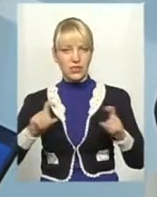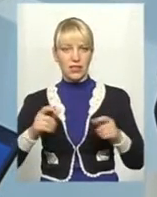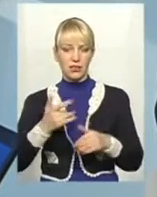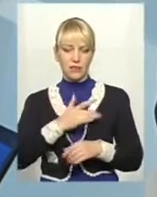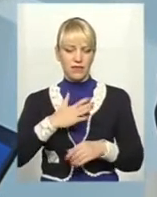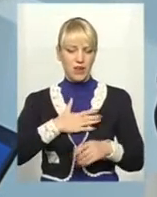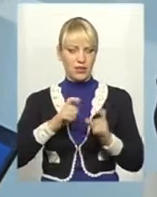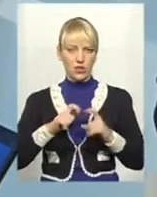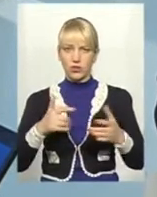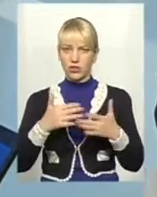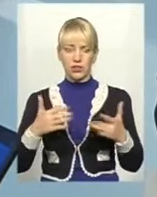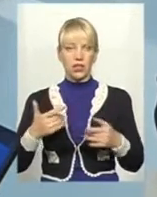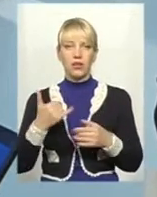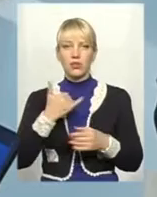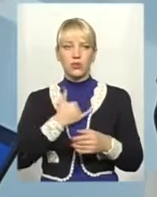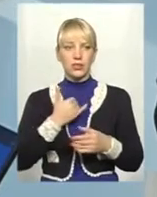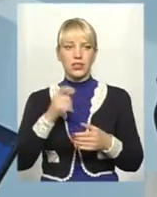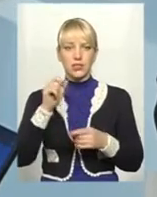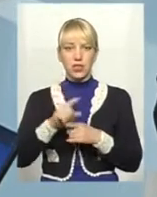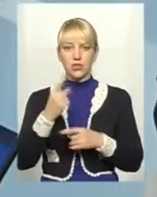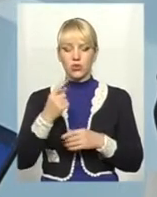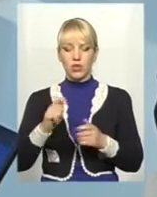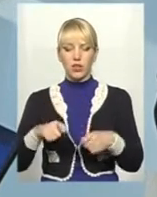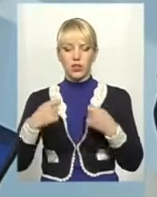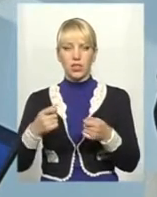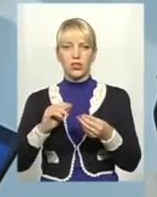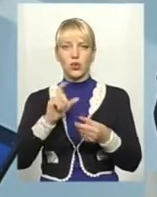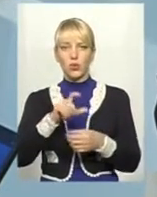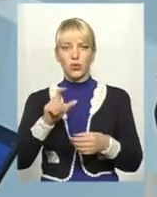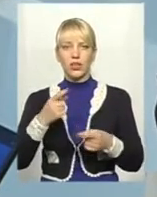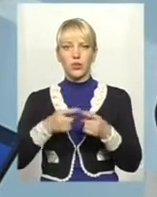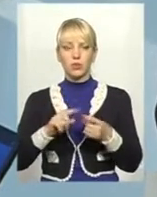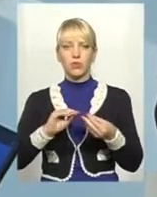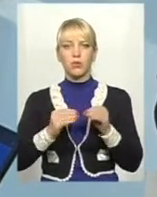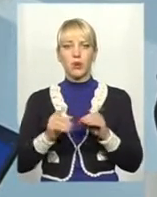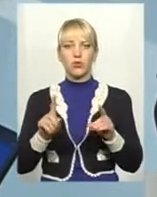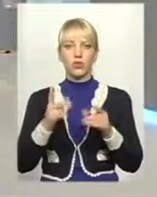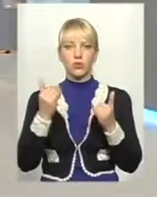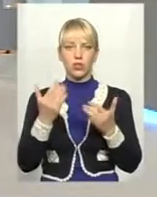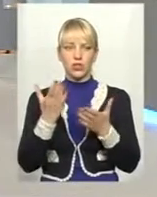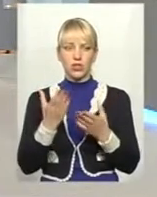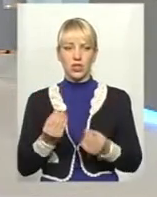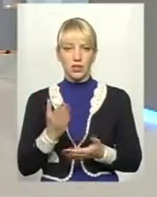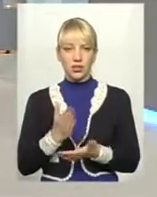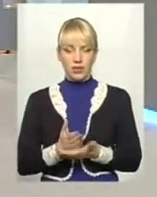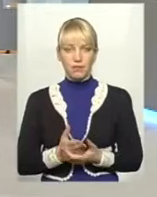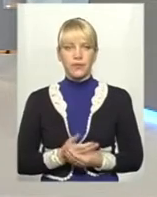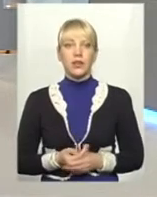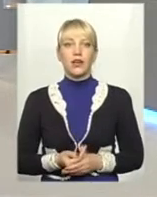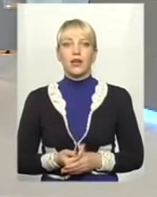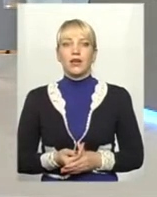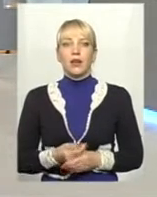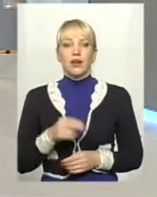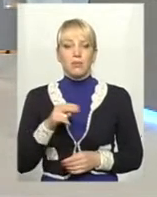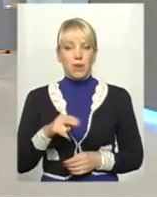приватних, так далі. Наша задача – донести до людей ту проблематику, яка на сьогоднішній день є. А разом з тим, Павло